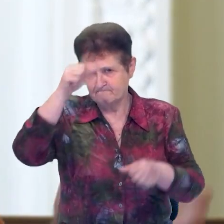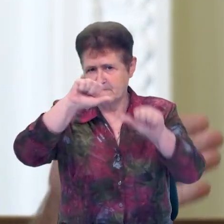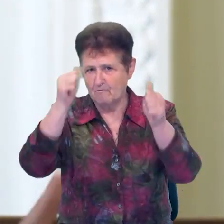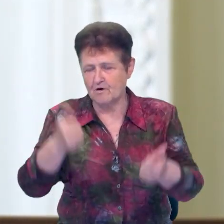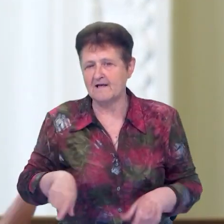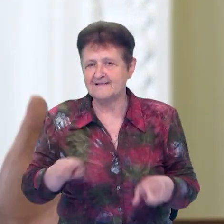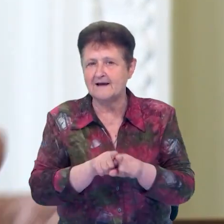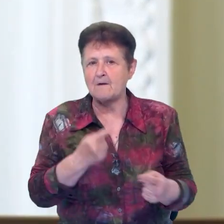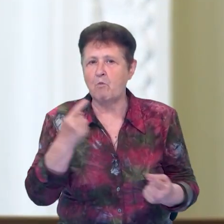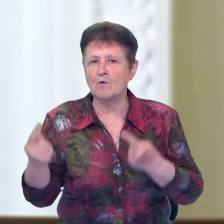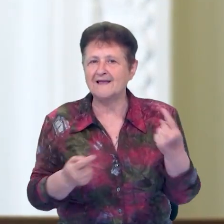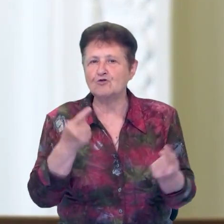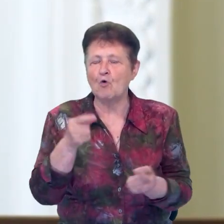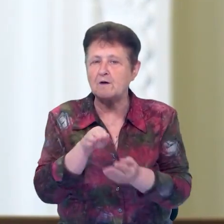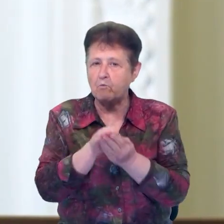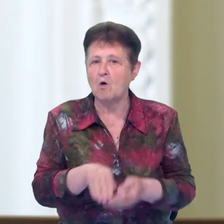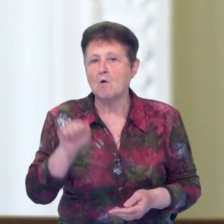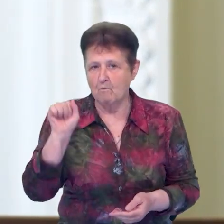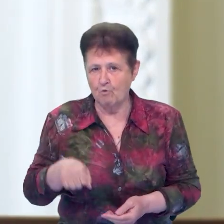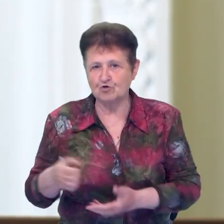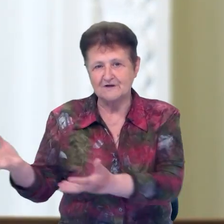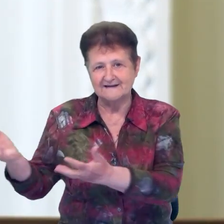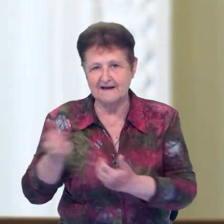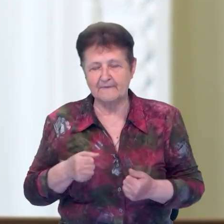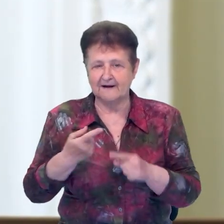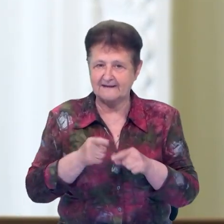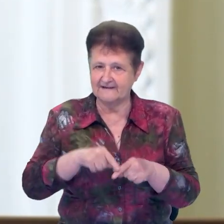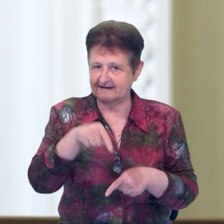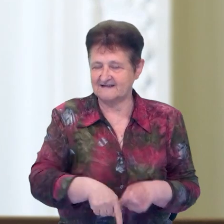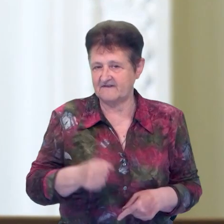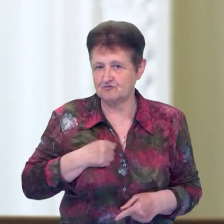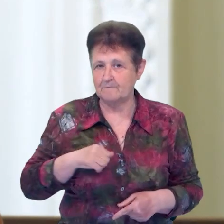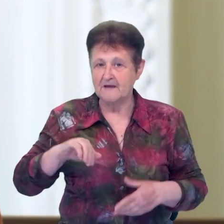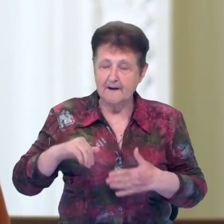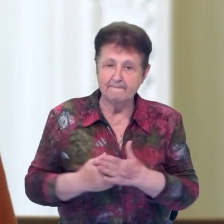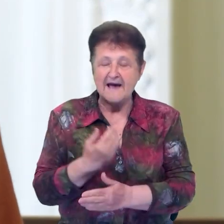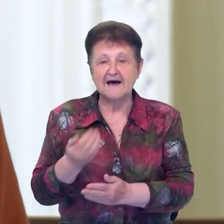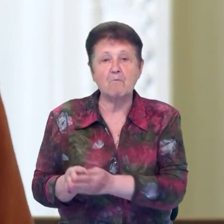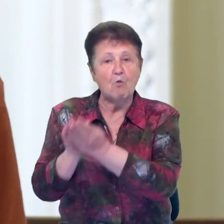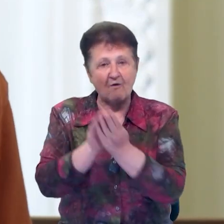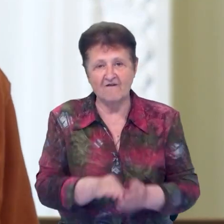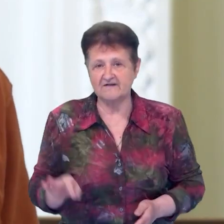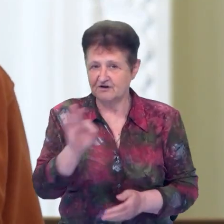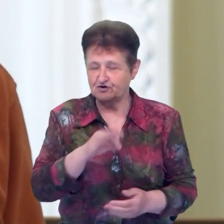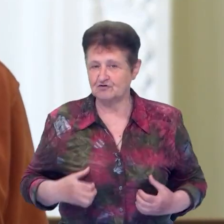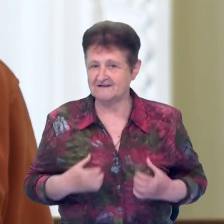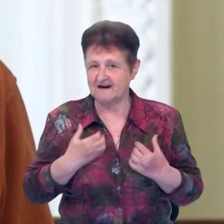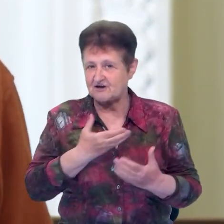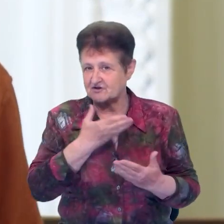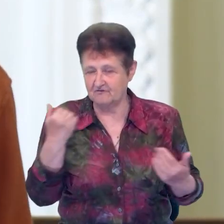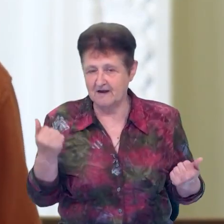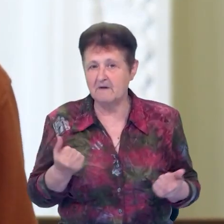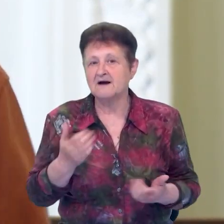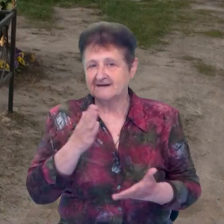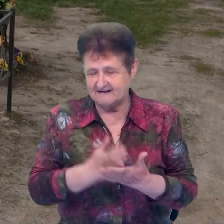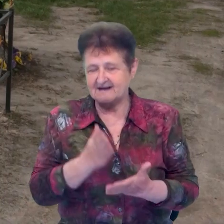поодинокі поховання можна забирати сюди на цей військовий меморіал. В перепохованнях військових нічого страшного немає, мало того це